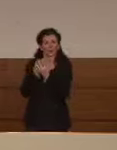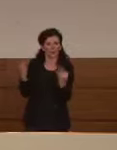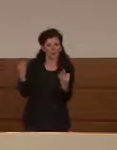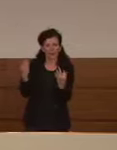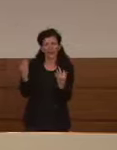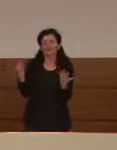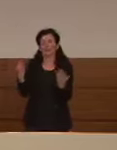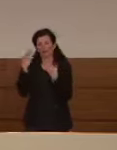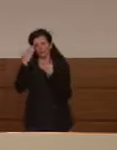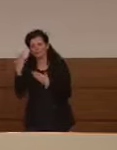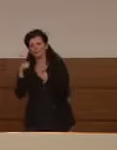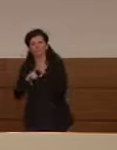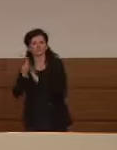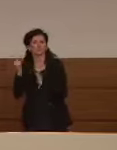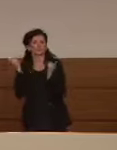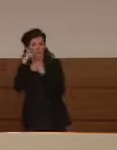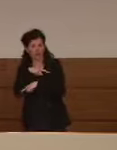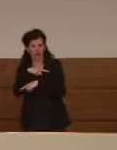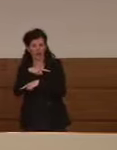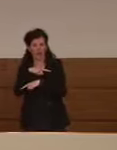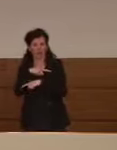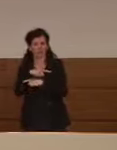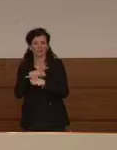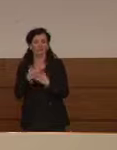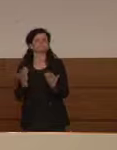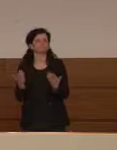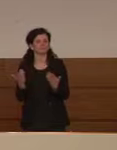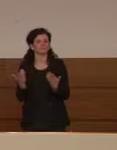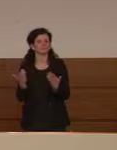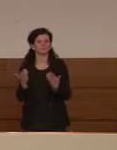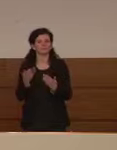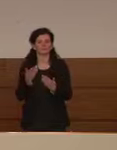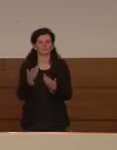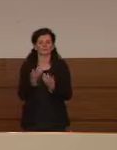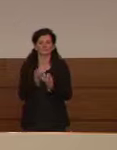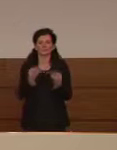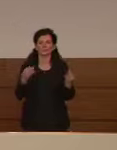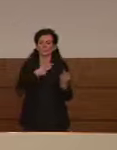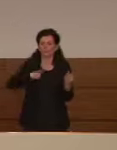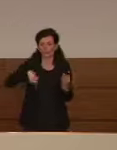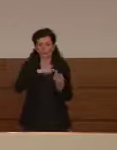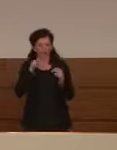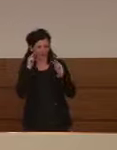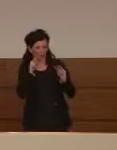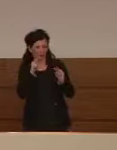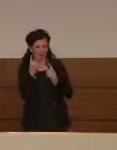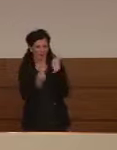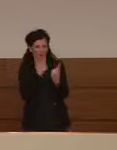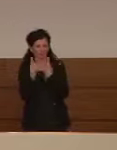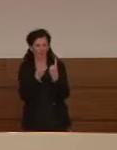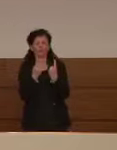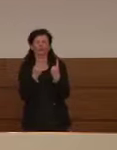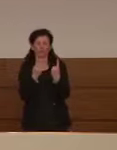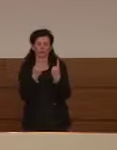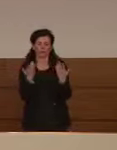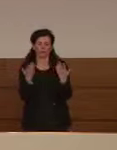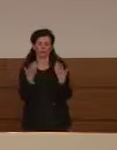purtroppo, favorevole in altri. Quindi, anche se purtroppo dobbiamo registrare che la mortalità è stata piuttosto